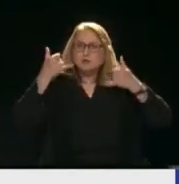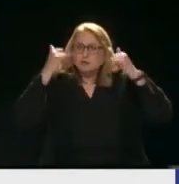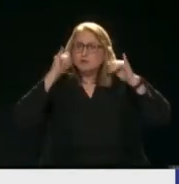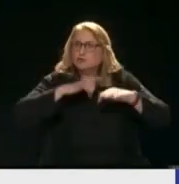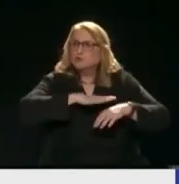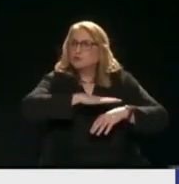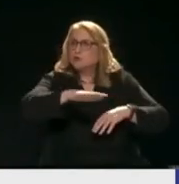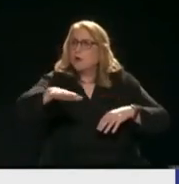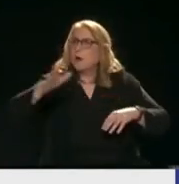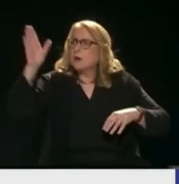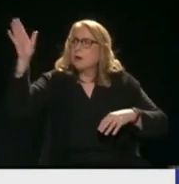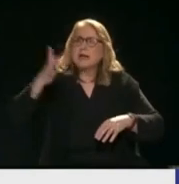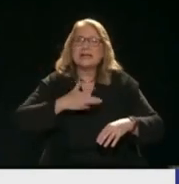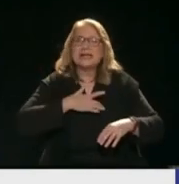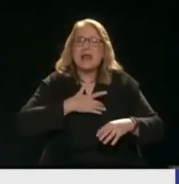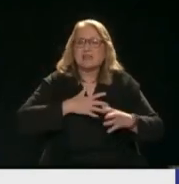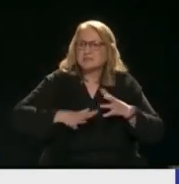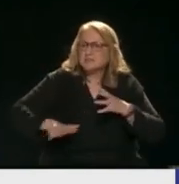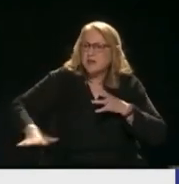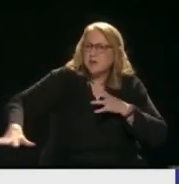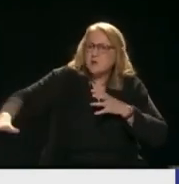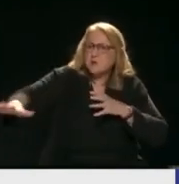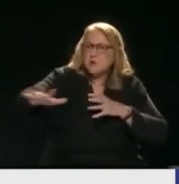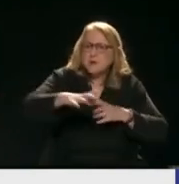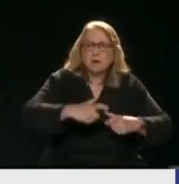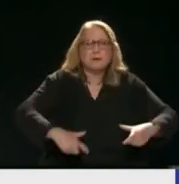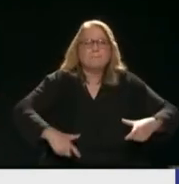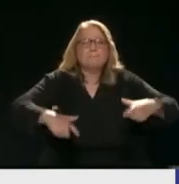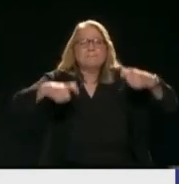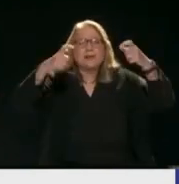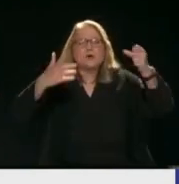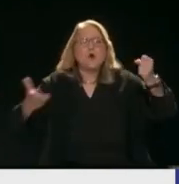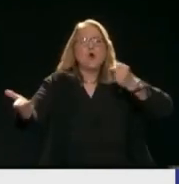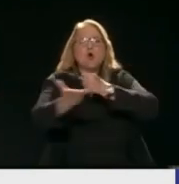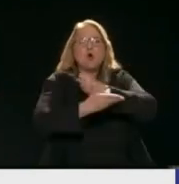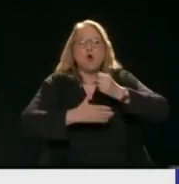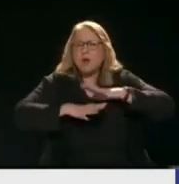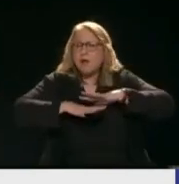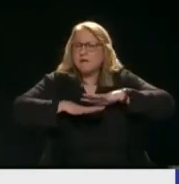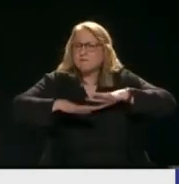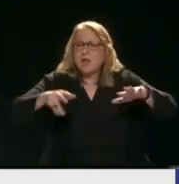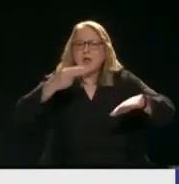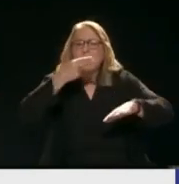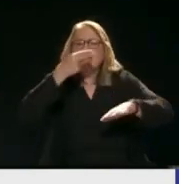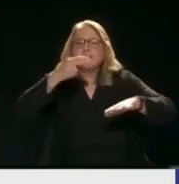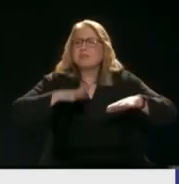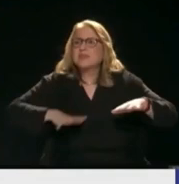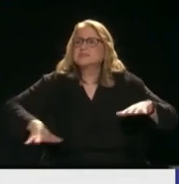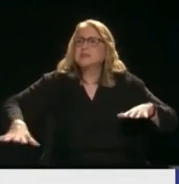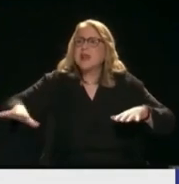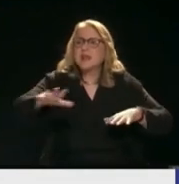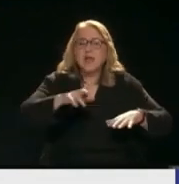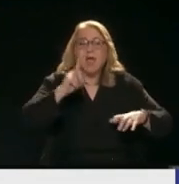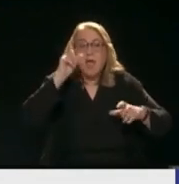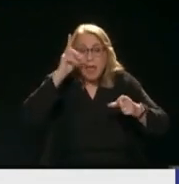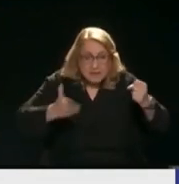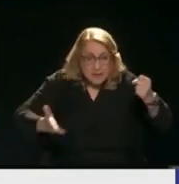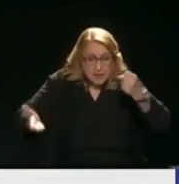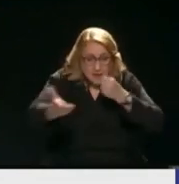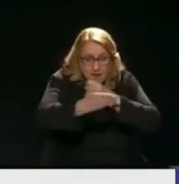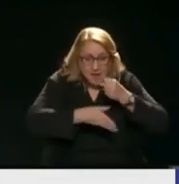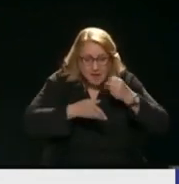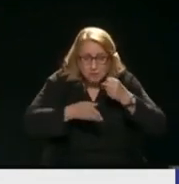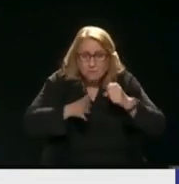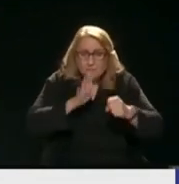Θαλασσαγή Πας στον πύργο έχει θάλασσαγη στη Θεσσαλία Είναι πολλοί κάμποι Ένας κάμπος μπορεί να ζήσει την Ευρώπη Και εμείς καθόμαστε και συζητάμε